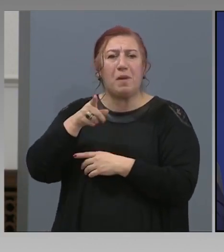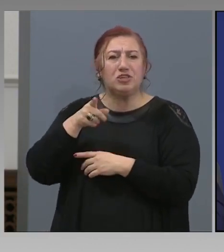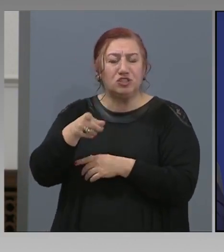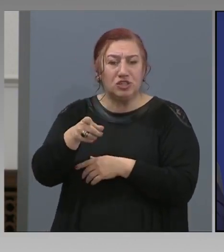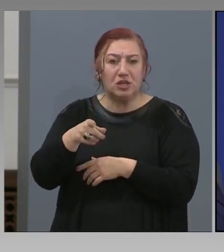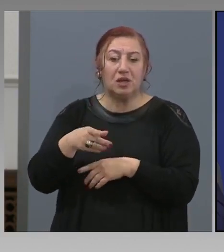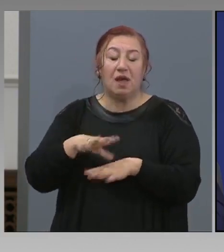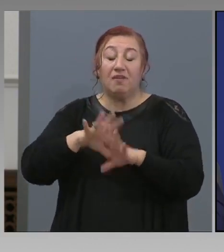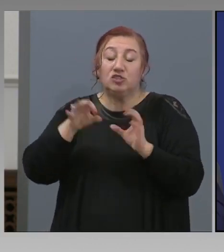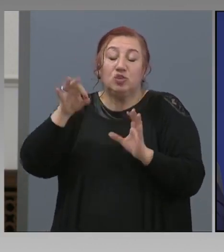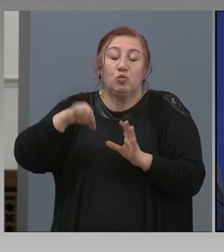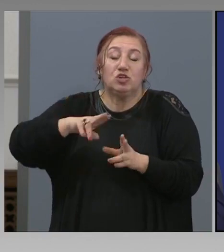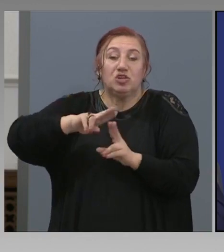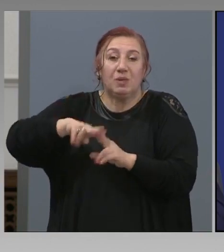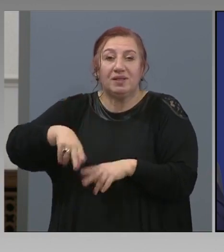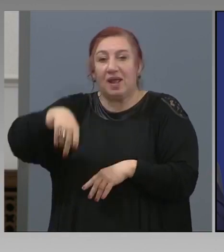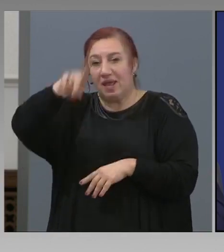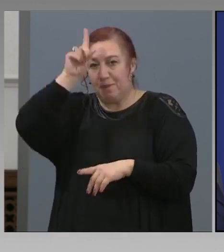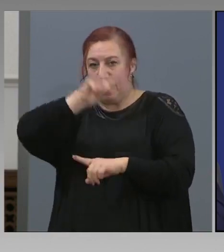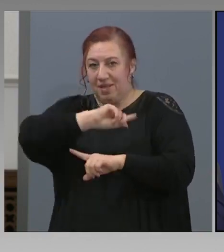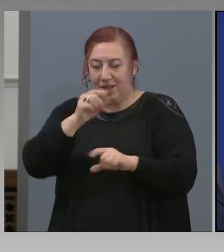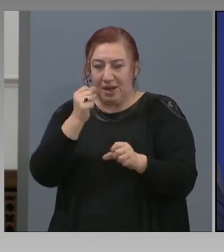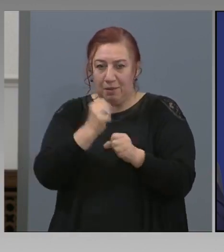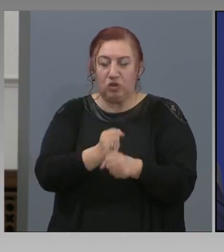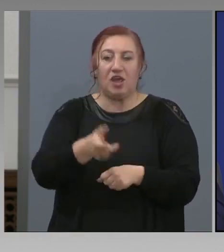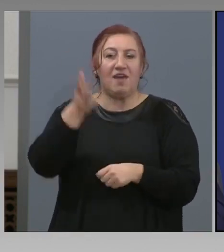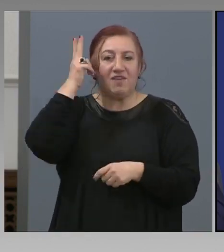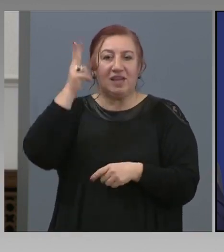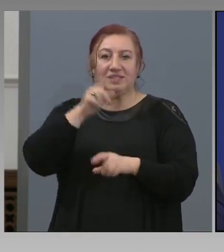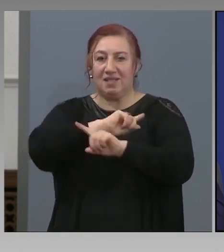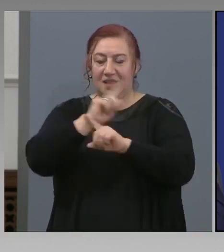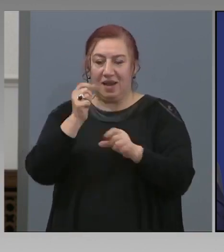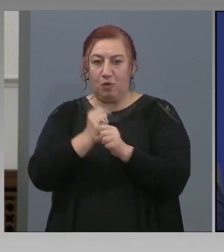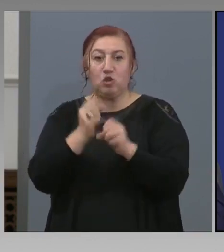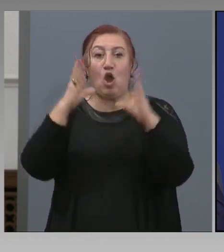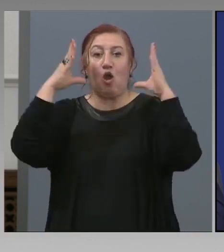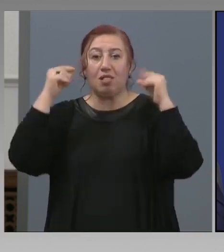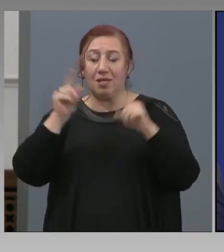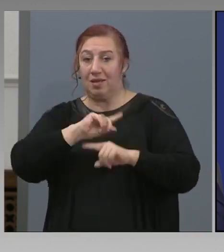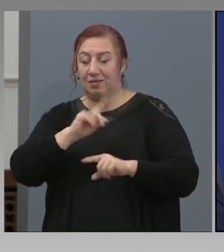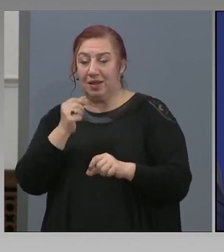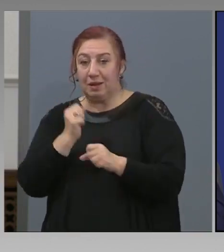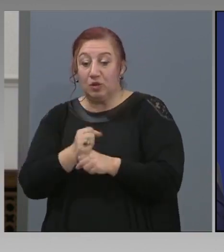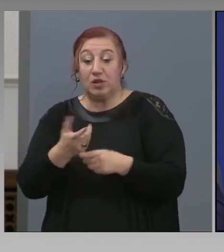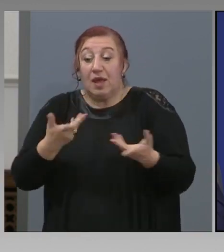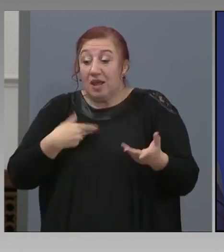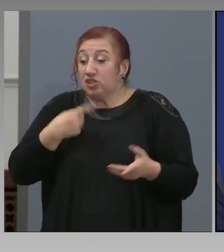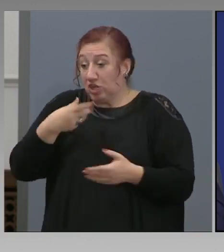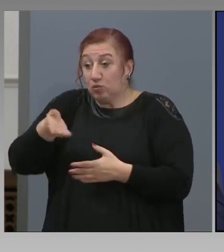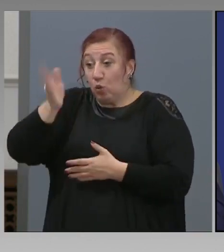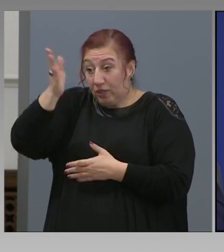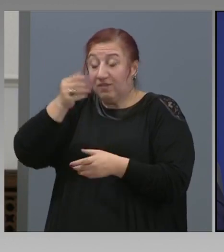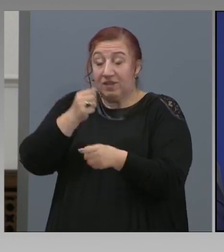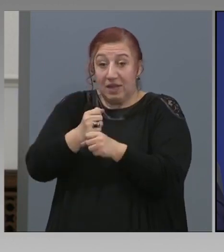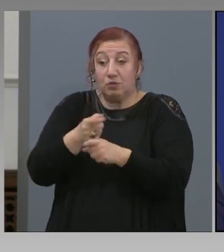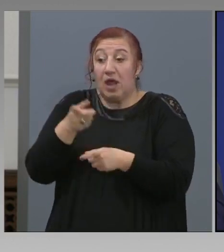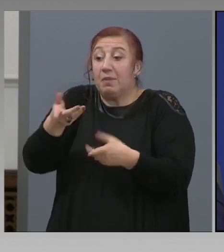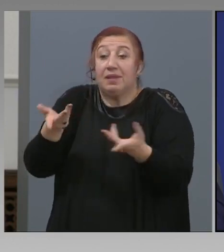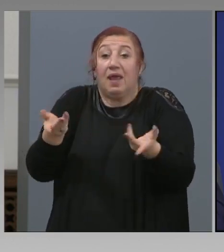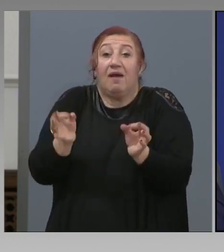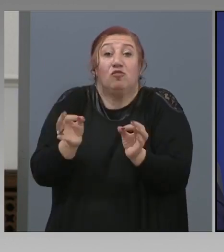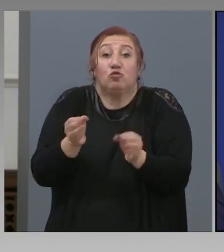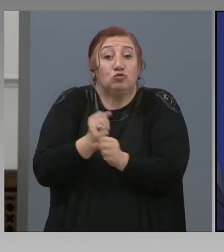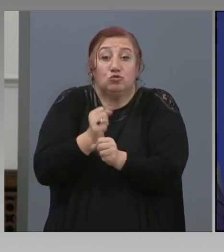Германия не работи, Франция не работи, Холандия не работи. Така, че и да им кажем, идете на работа, те няма какво да произведат, няма какво да